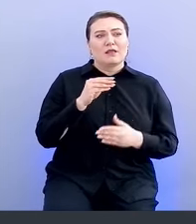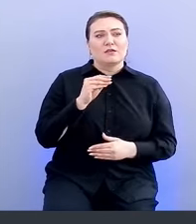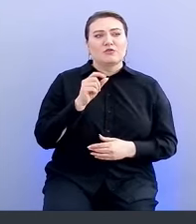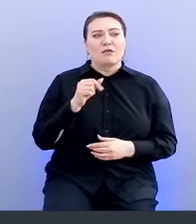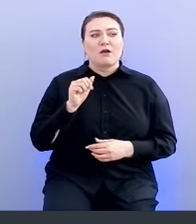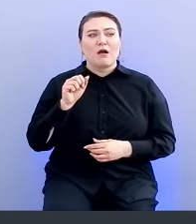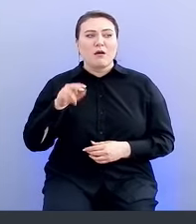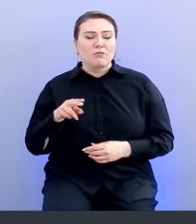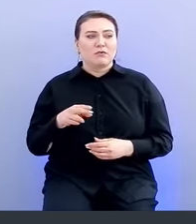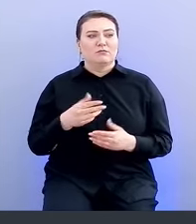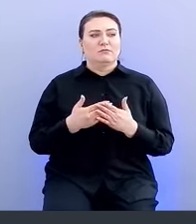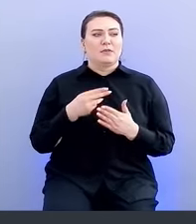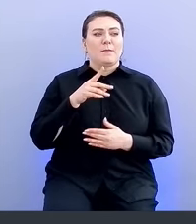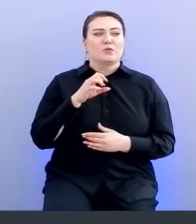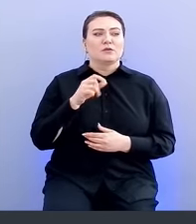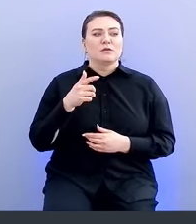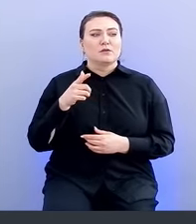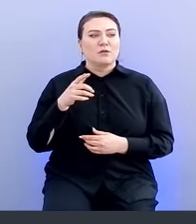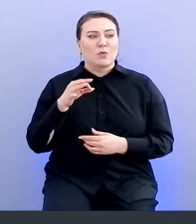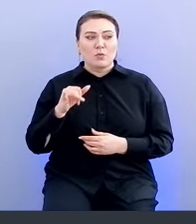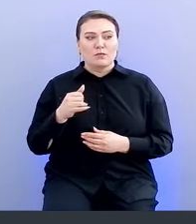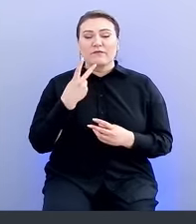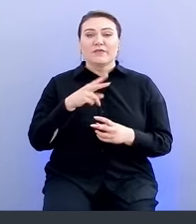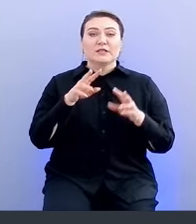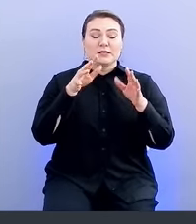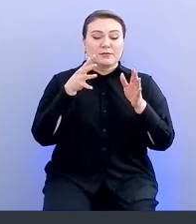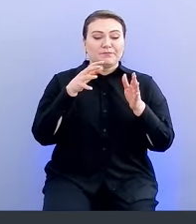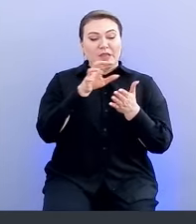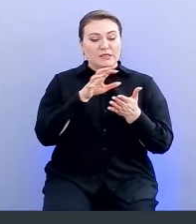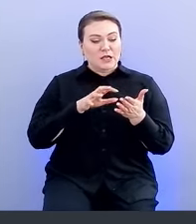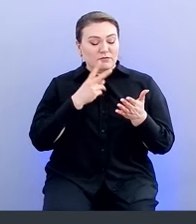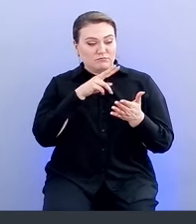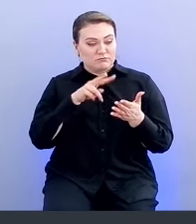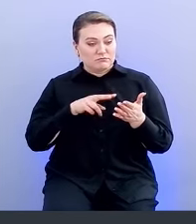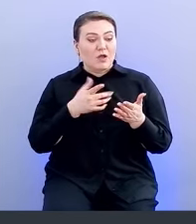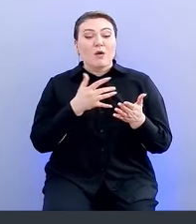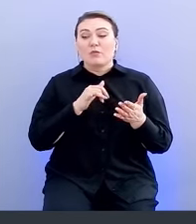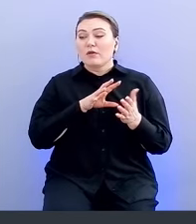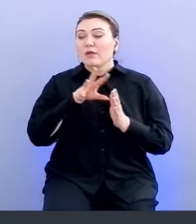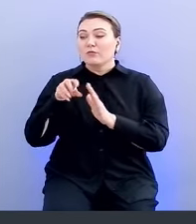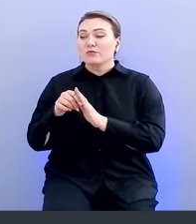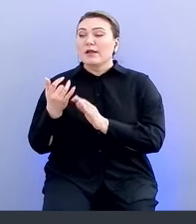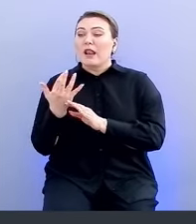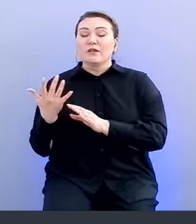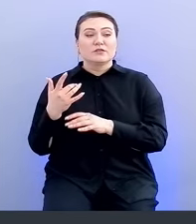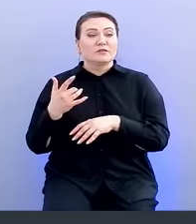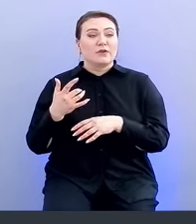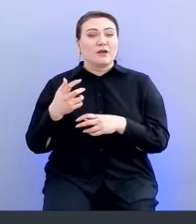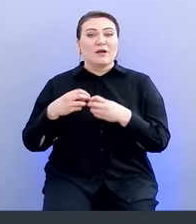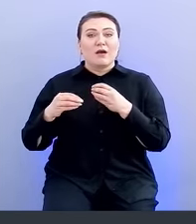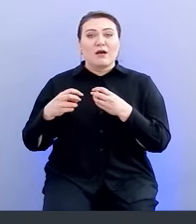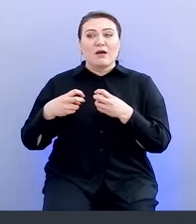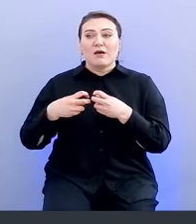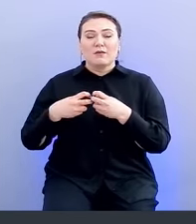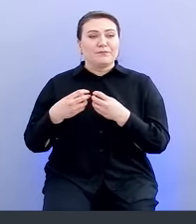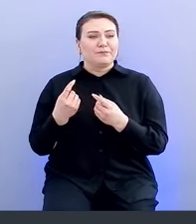Processing Go. Он видит дату сканирования, видит, к какому продукту они относятся, количество уязвимостей, которые были накоплены,